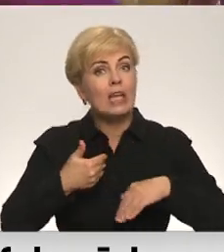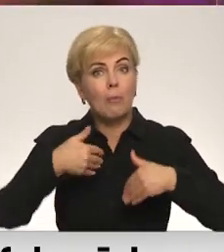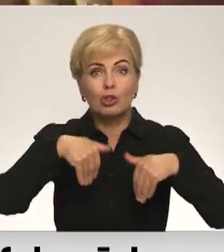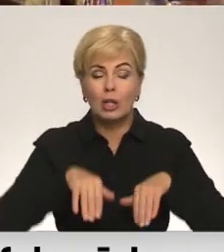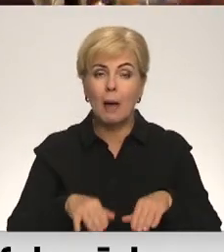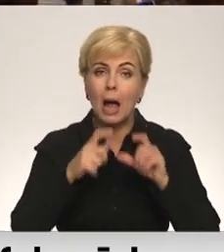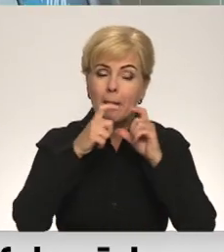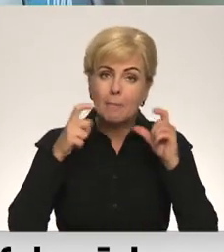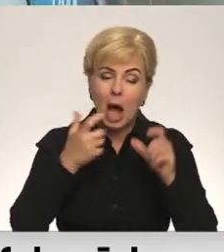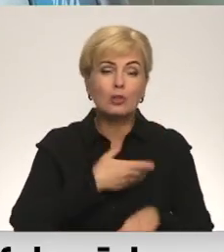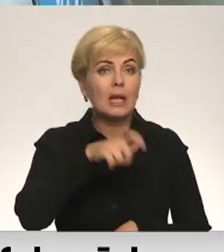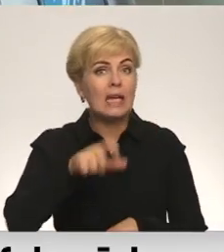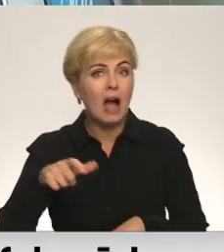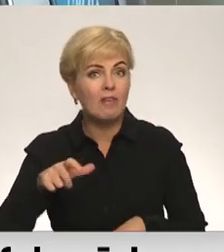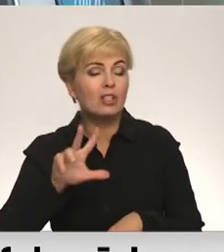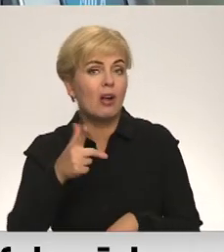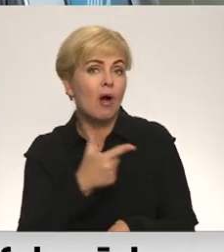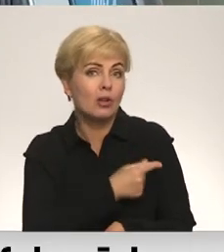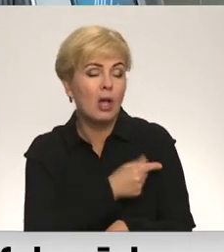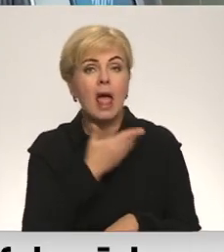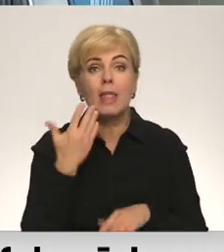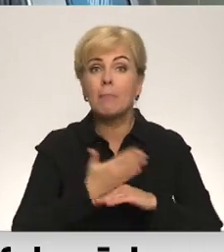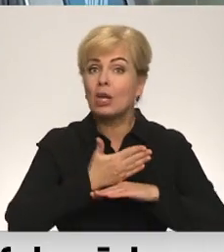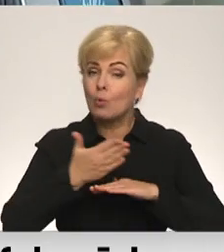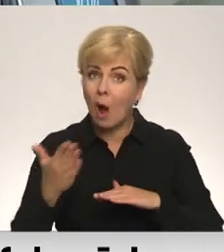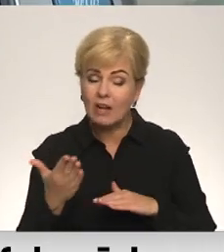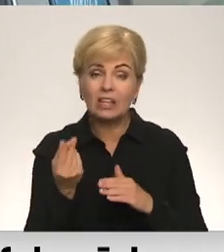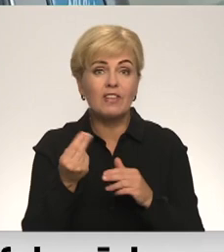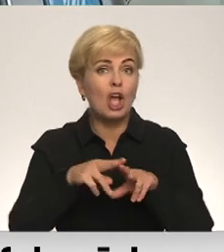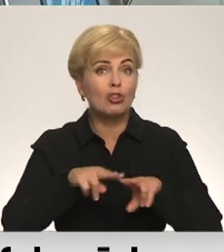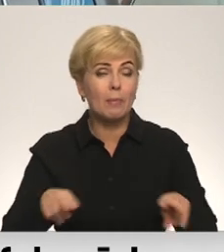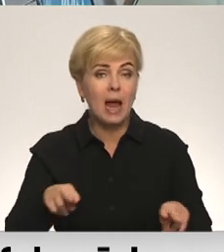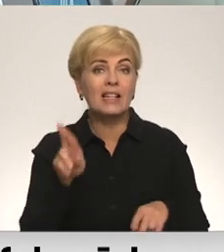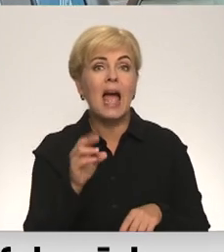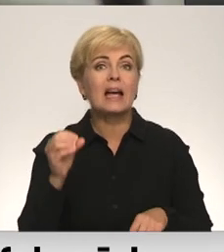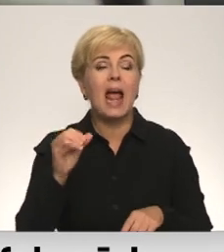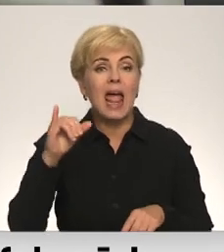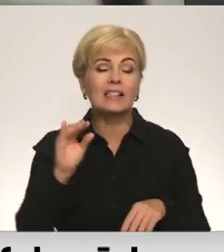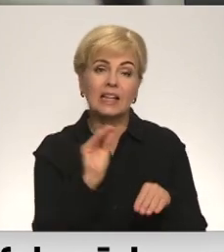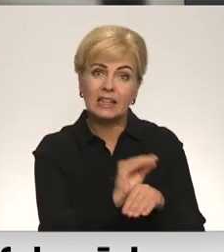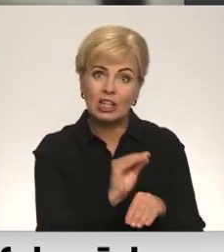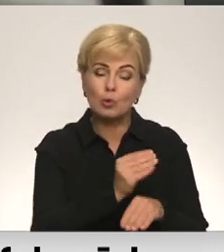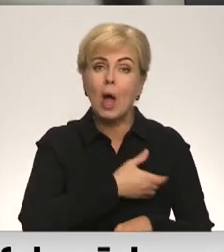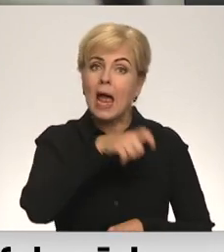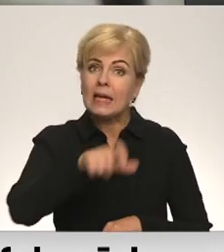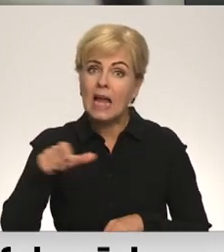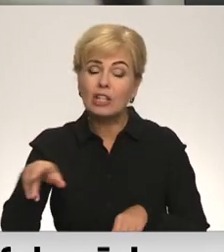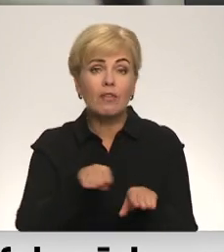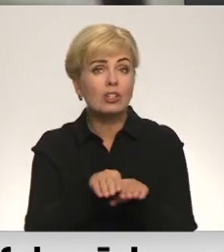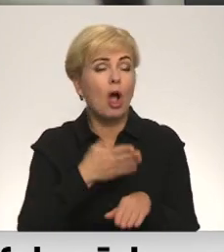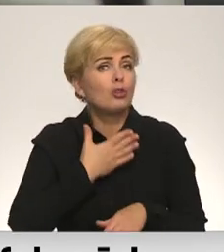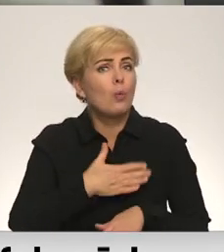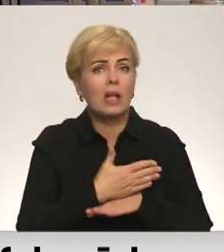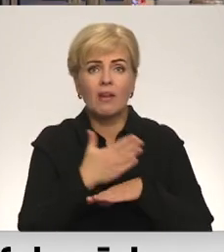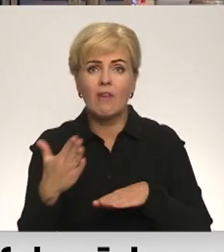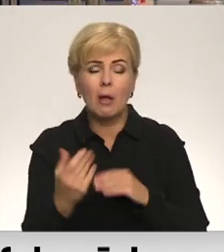maskām un iedzīvotāju revakcināciju nebija novēloti. Finanšu ministrs Jānis Reirs kritizēja to, ka iedzīvotājiem salīdzinoši vēlu